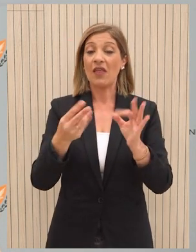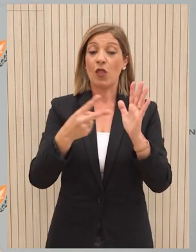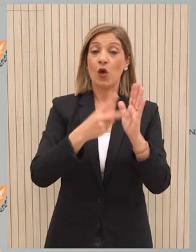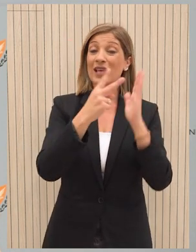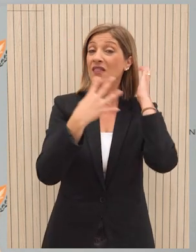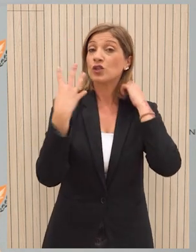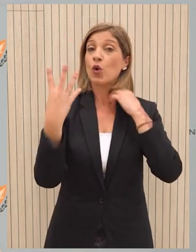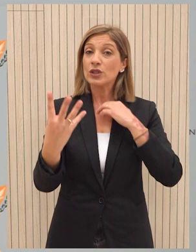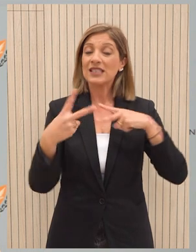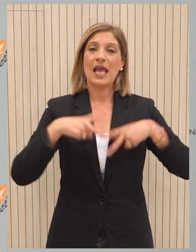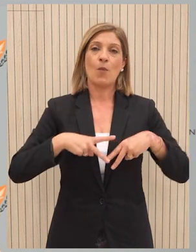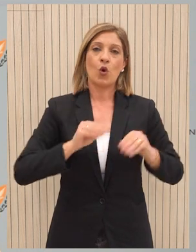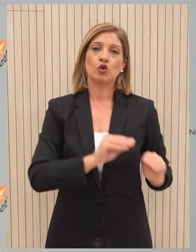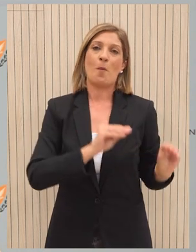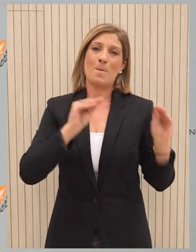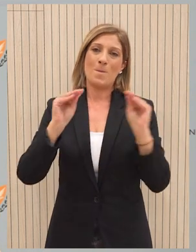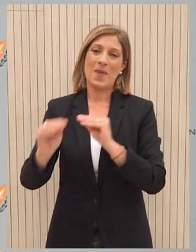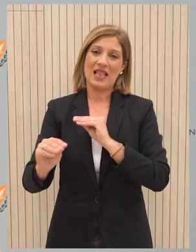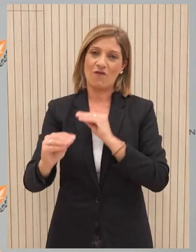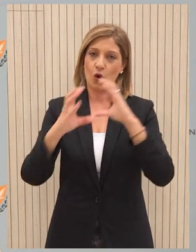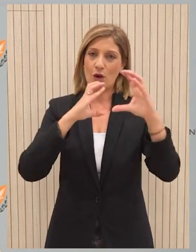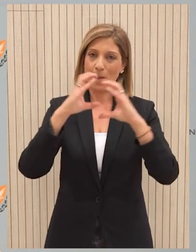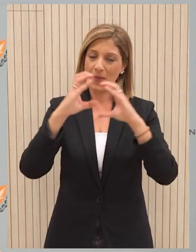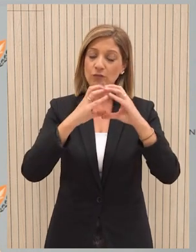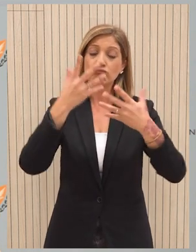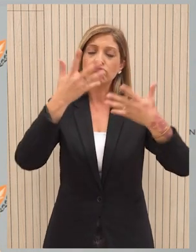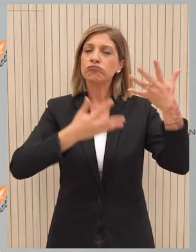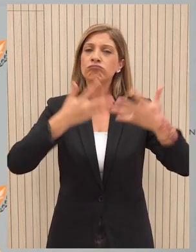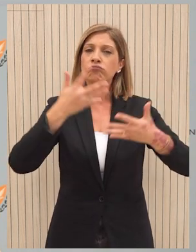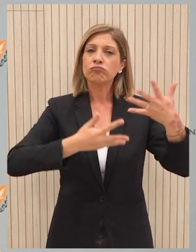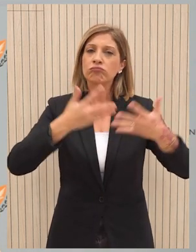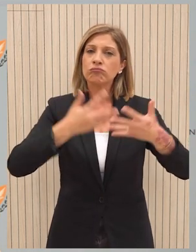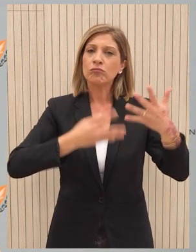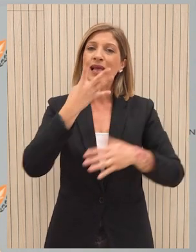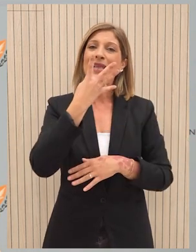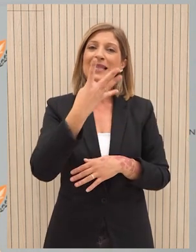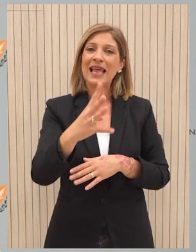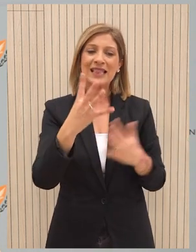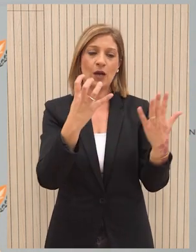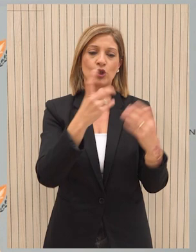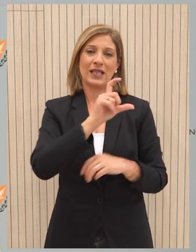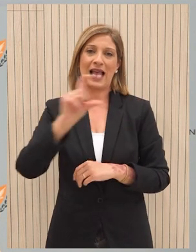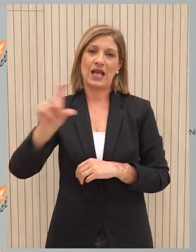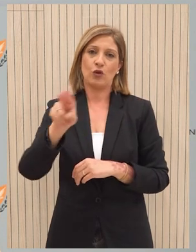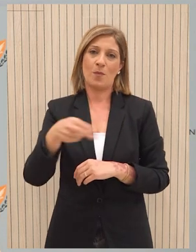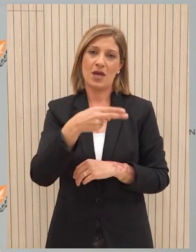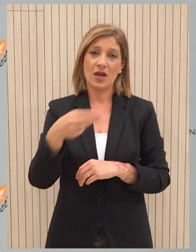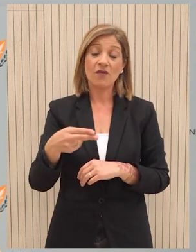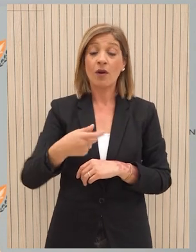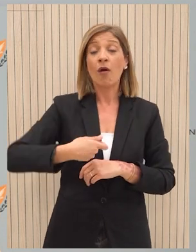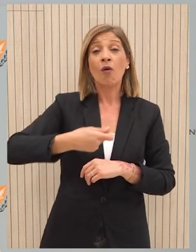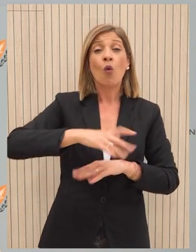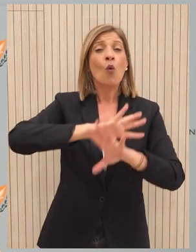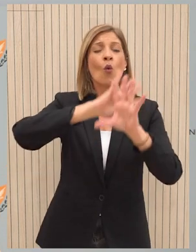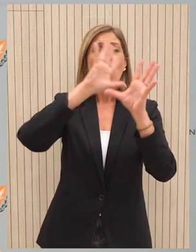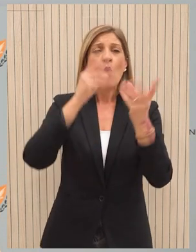παρουσίασε και ο Υπουργός Μεταφορών, επικοινωνιών και έργων, ο προϋπολογισμός του οποίου ανέρχεται στα 490 εκατομμύρια ευρώ, ενώ η συνολική